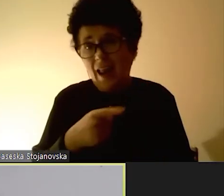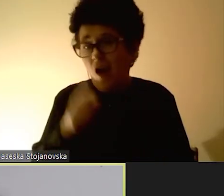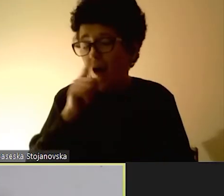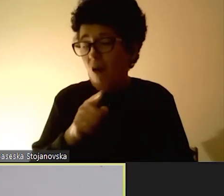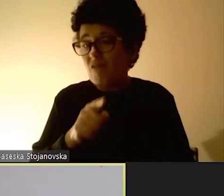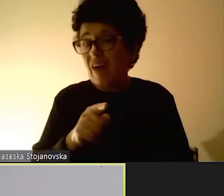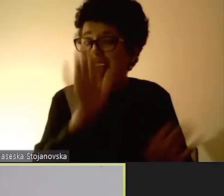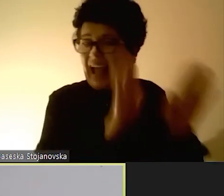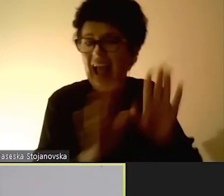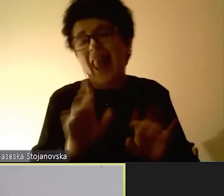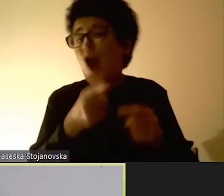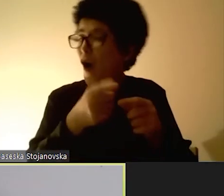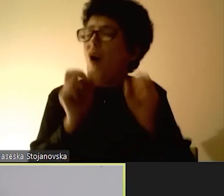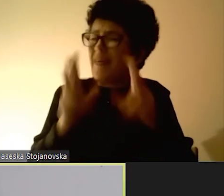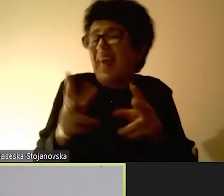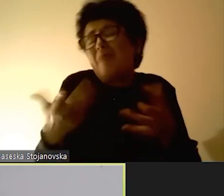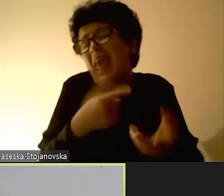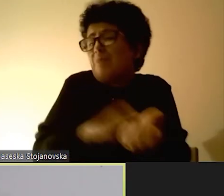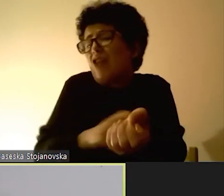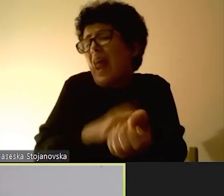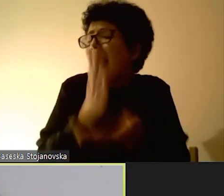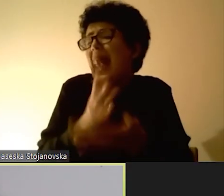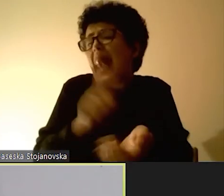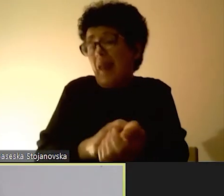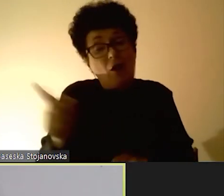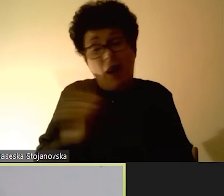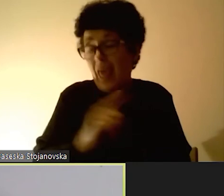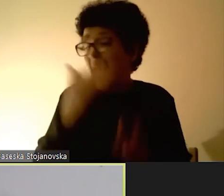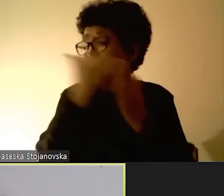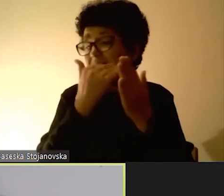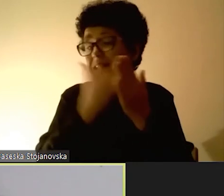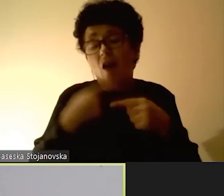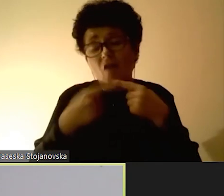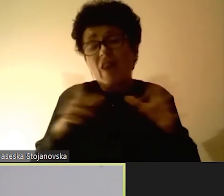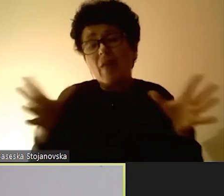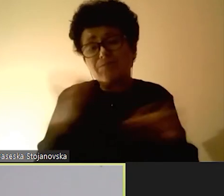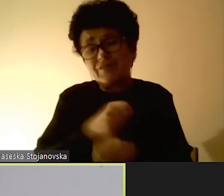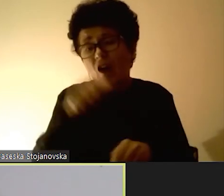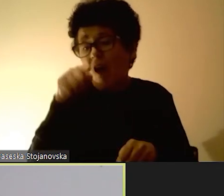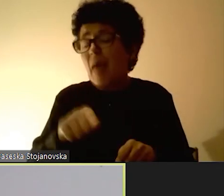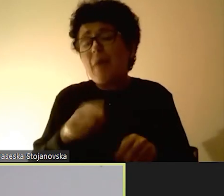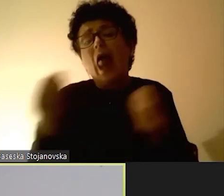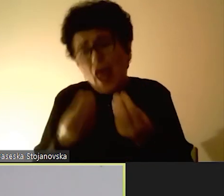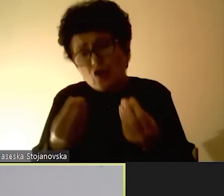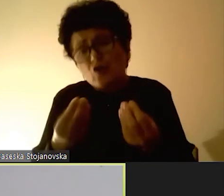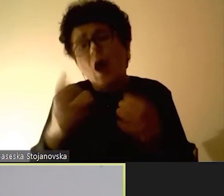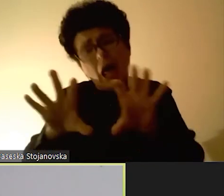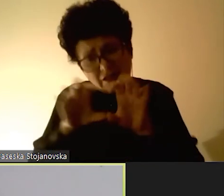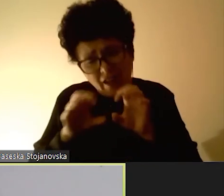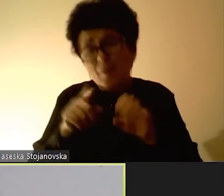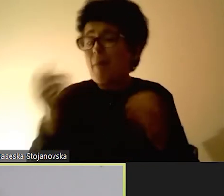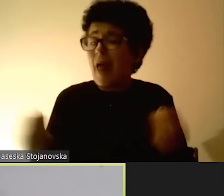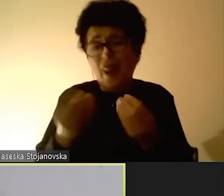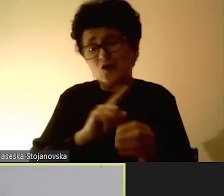оправдуваме, во некој случай ни тој едно населство, од сите овие видове кои што ги кажав, не можеме да ги оправдаме, меѓу тоа ги разбераме.